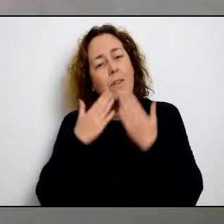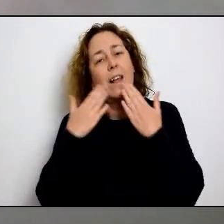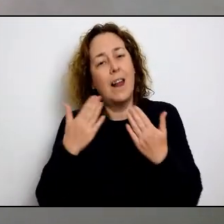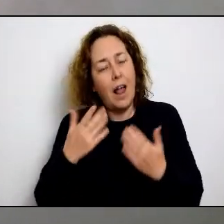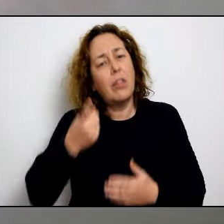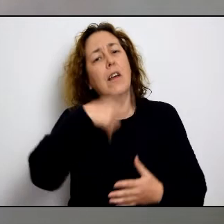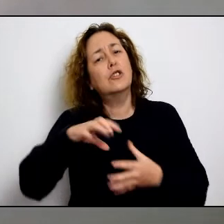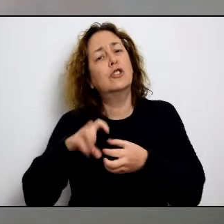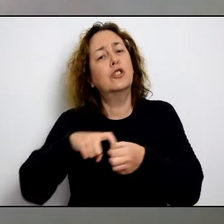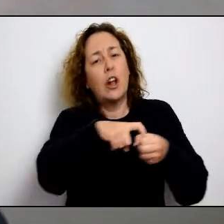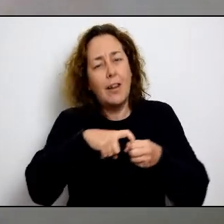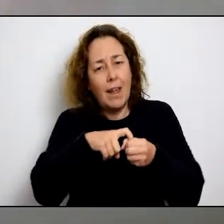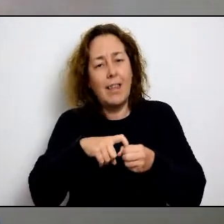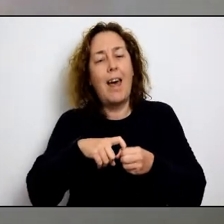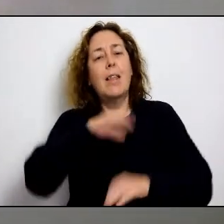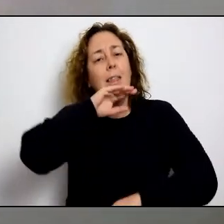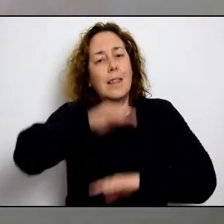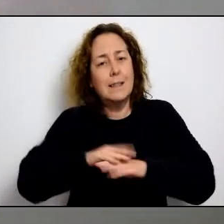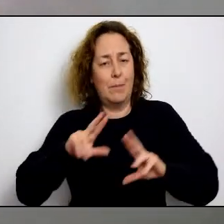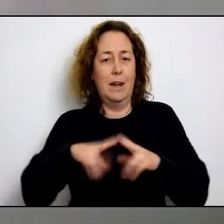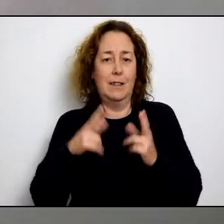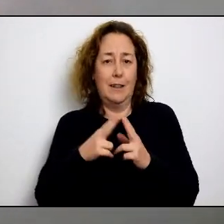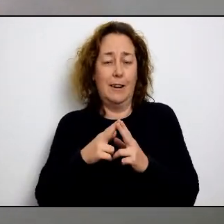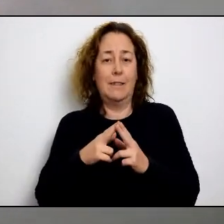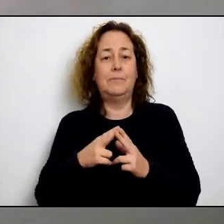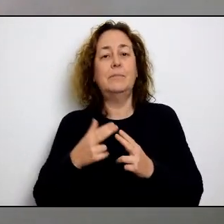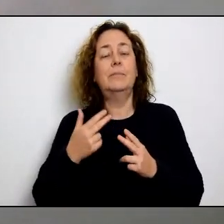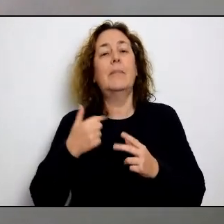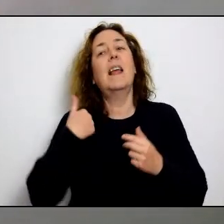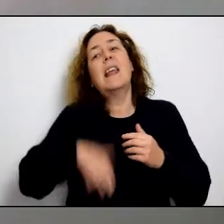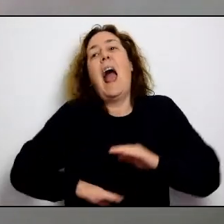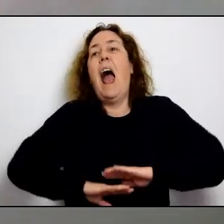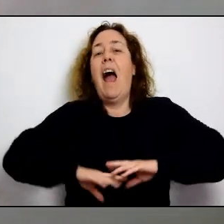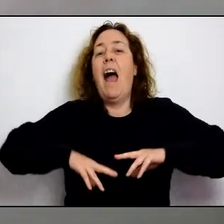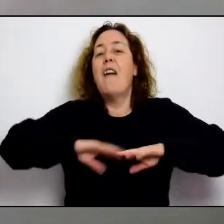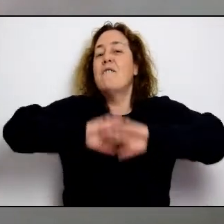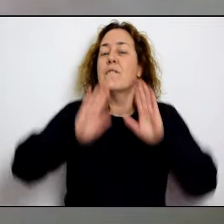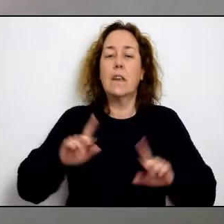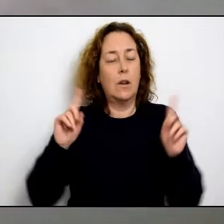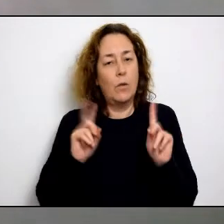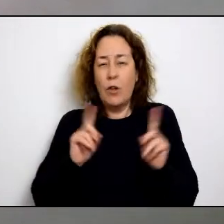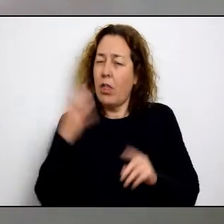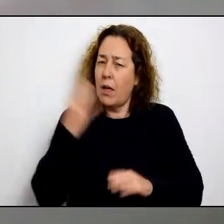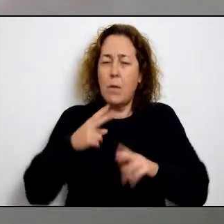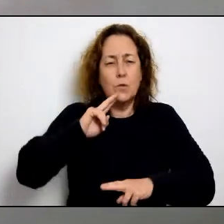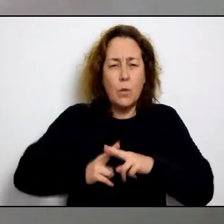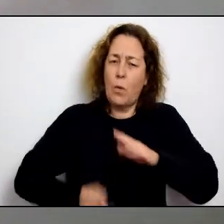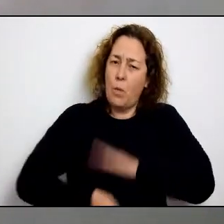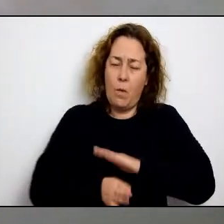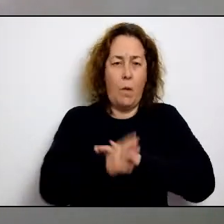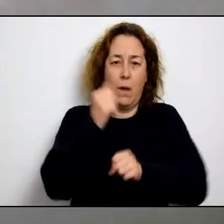una societat exemplar i us vull donar una vegada més les gràcies per aquesta mostra de solidaritat i de disciplina social, però no és el moment